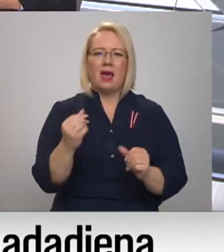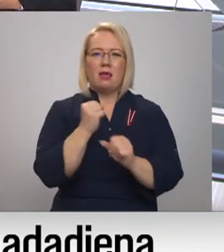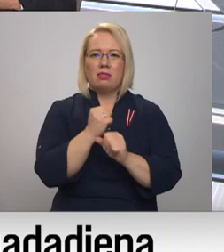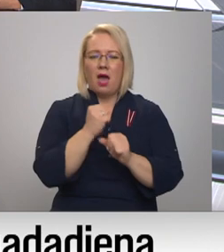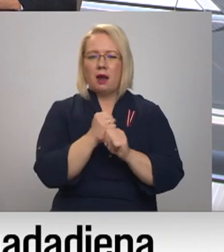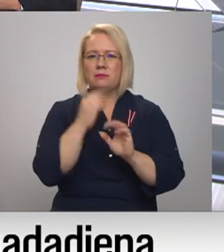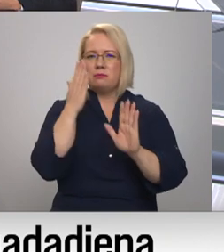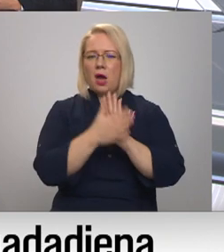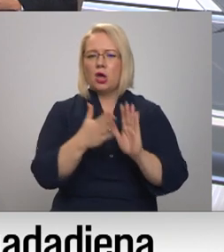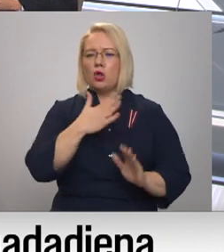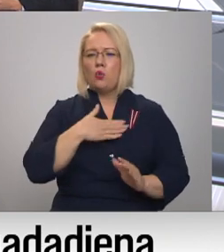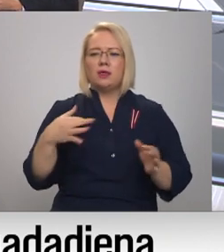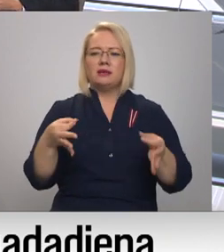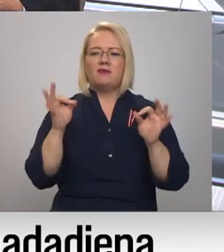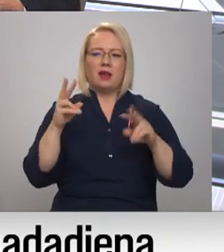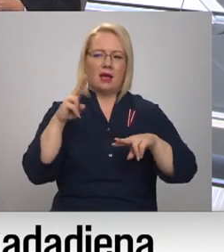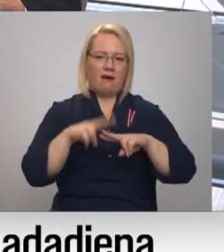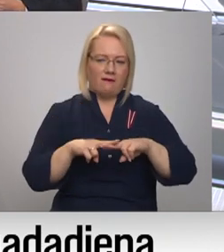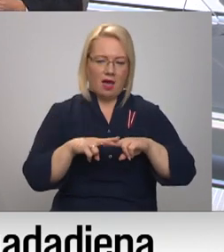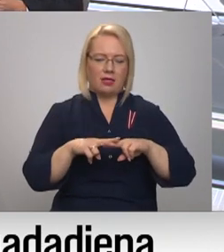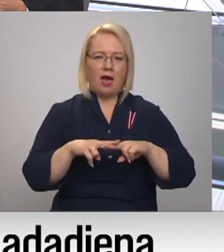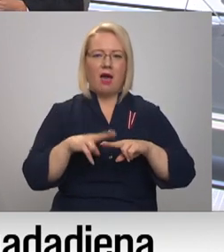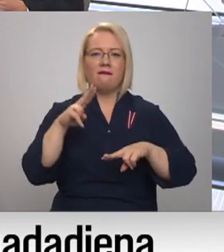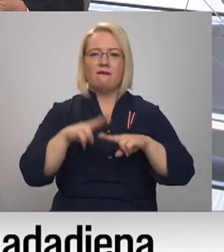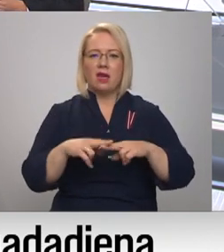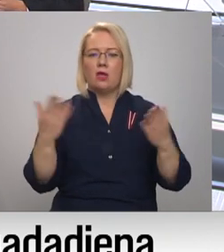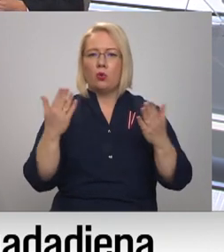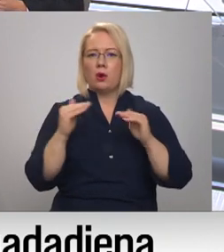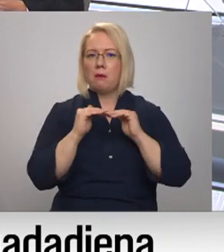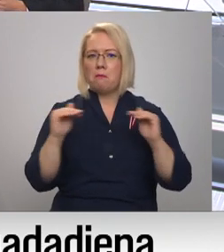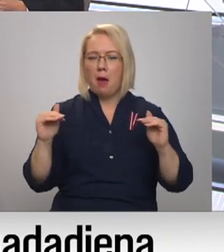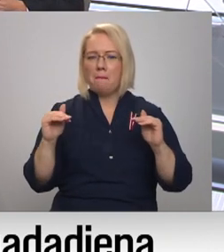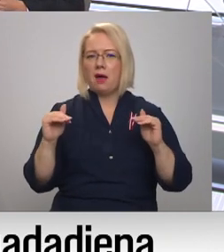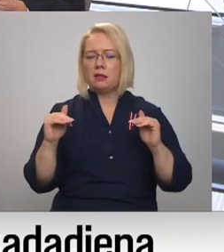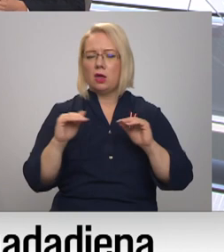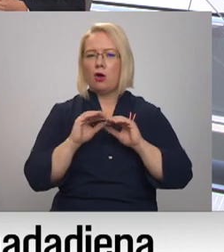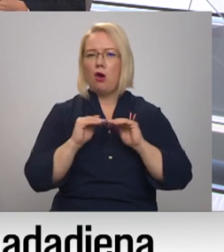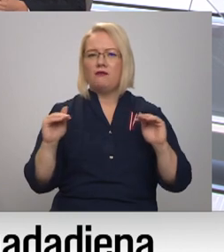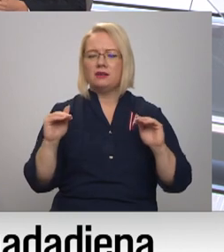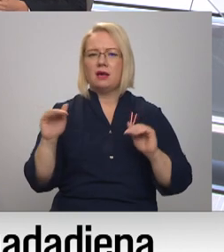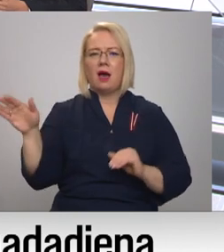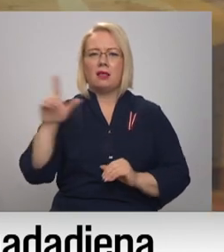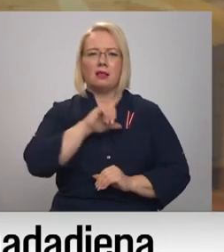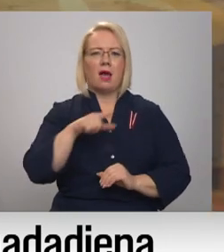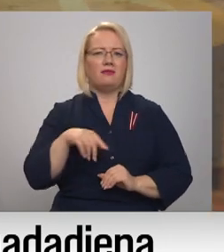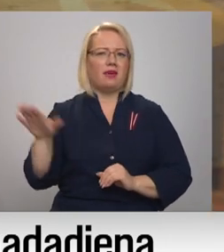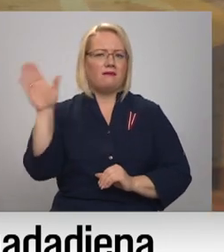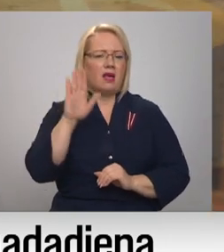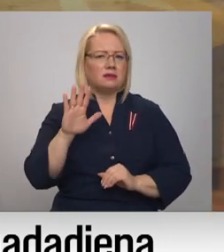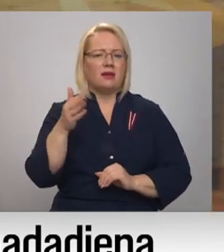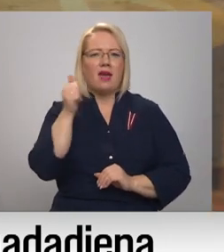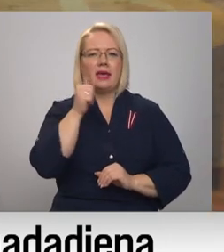ļoti, ļoti nozīmīgā vietā. Vietā, kur ir likti pamati, oficiāli pamati Latvijas valstī. Vai tādā